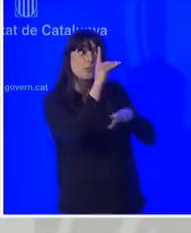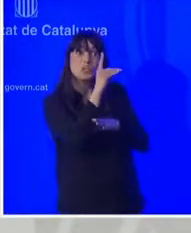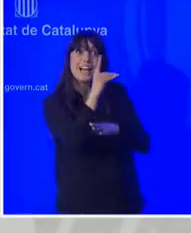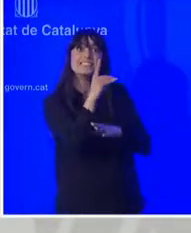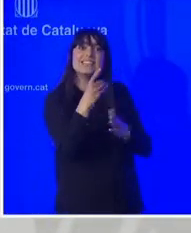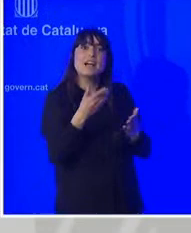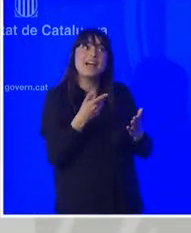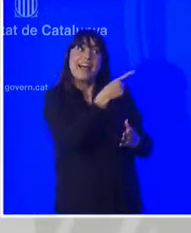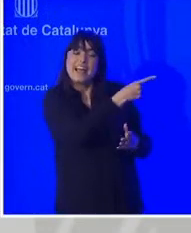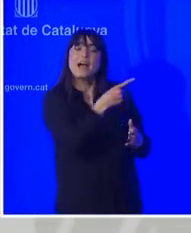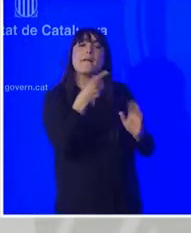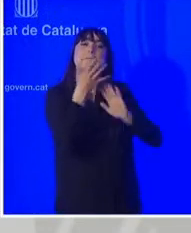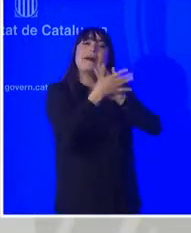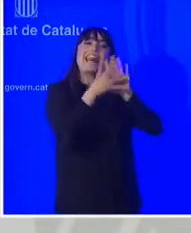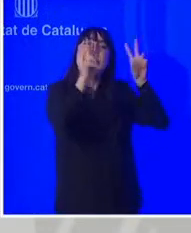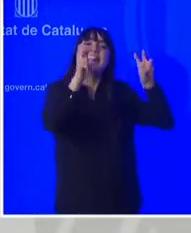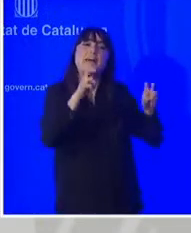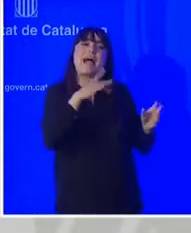'amnistia